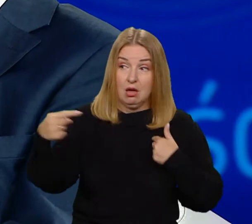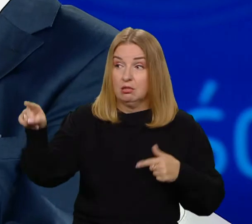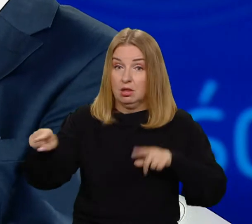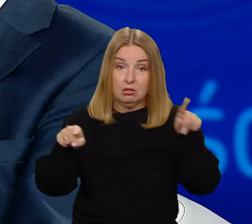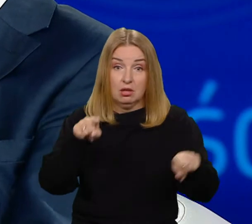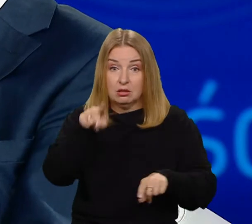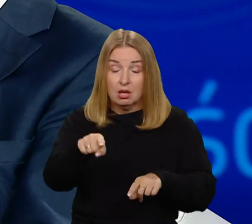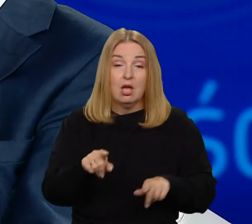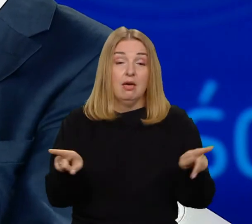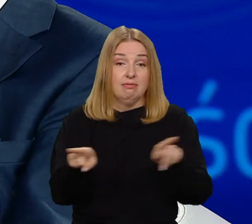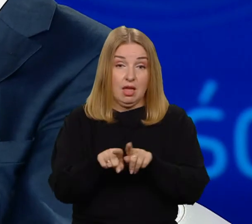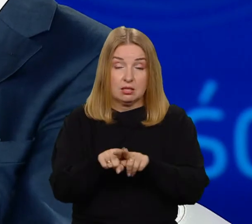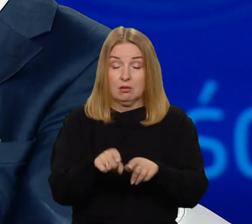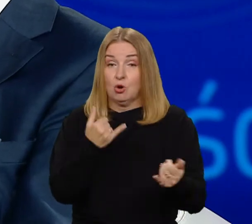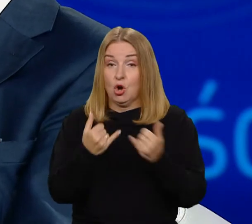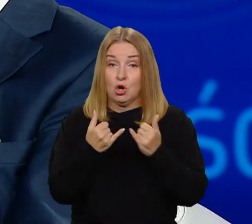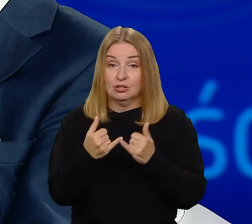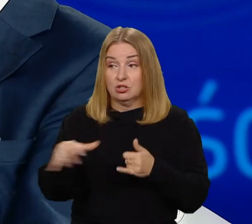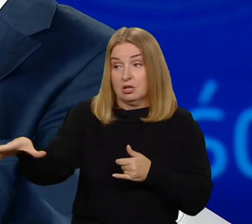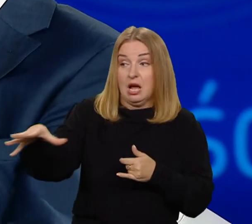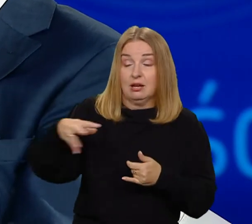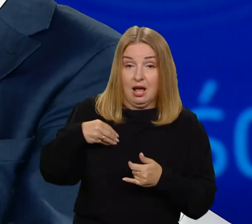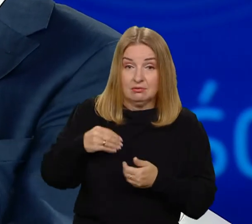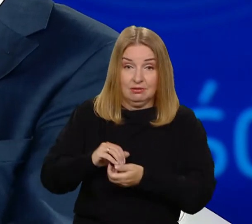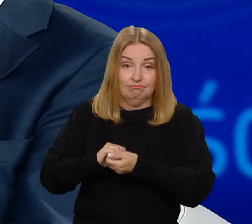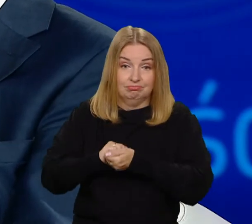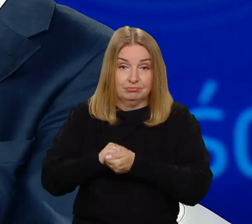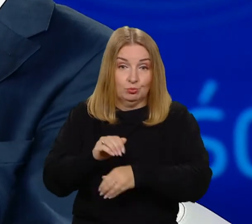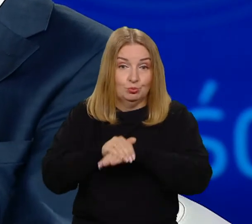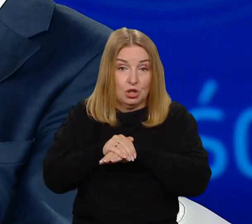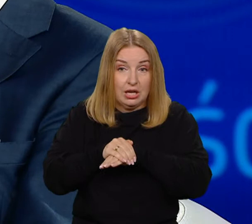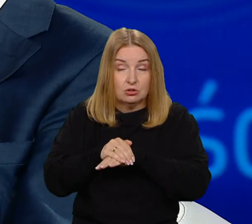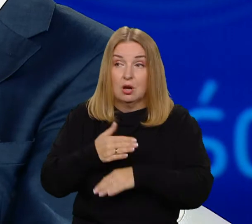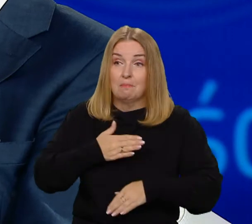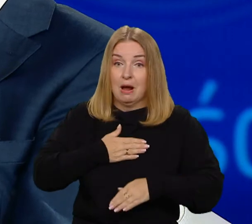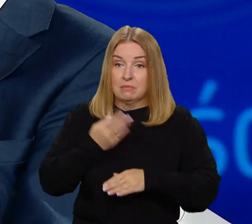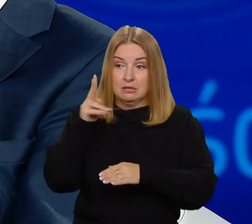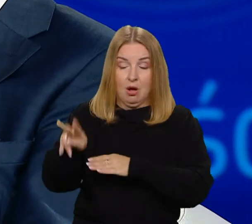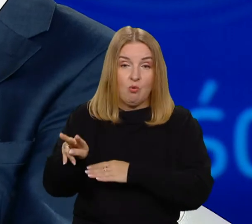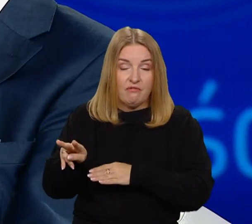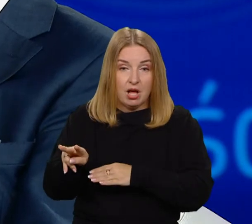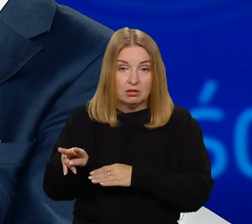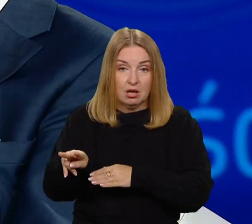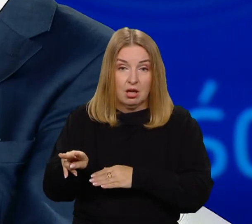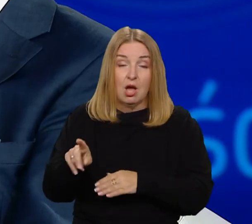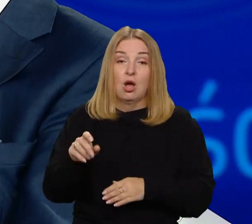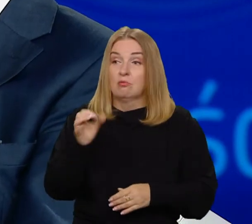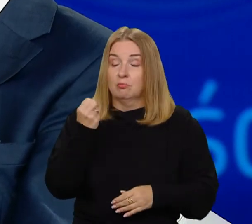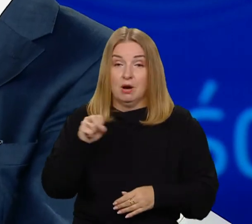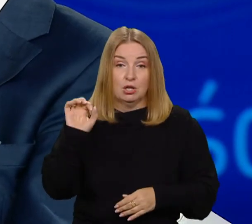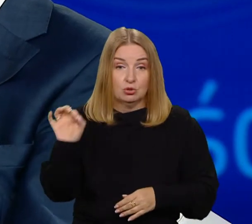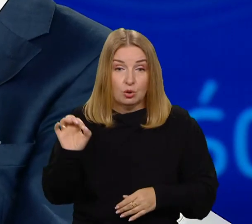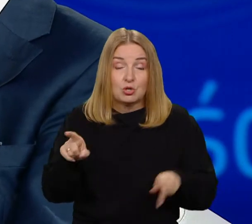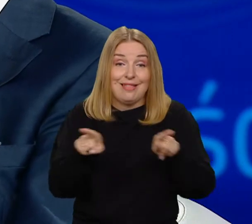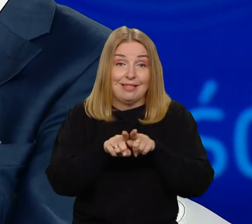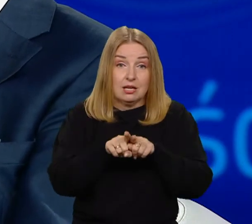Jesteśmy z kimś blisko, jeżeli mamy do tej osoby zaufanie. Wspólnotowość też opiera się